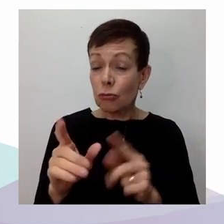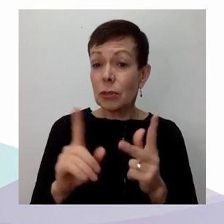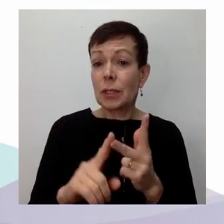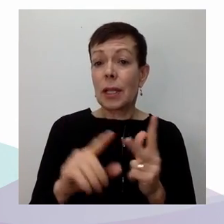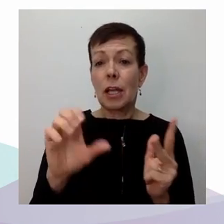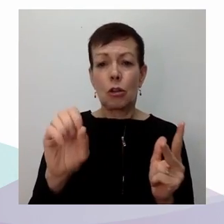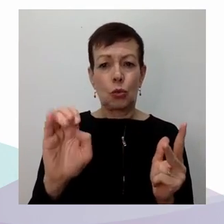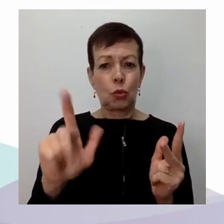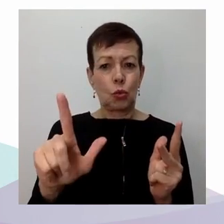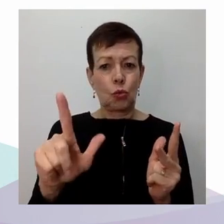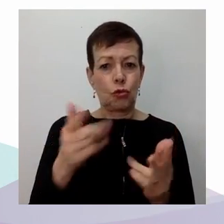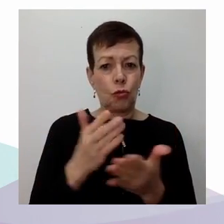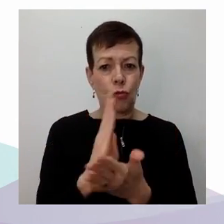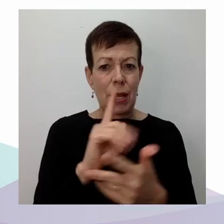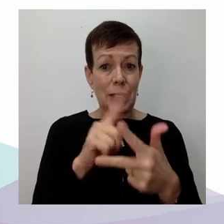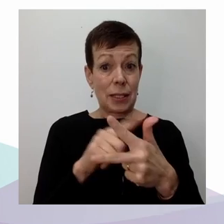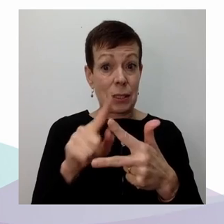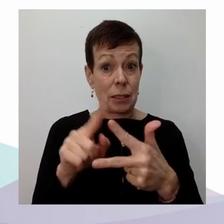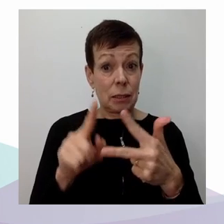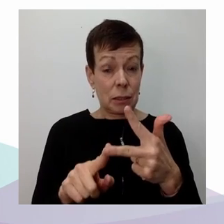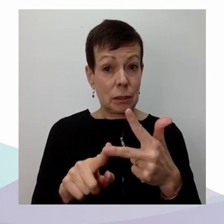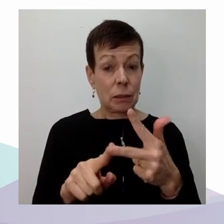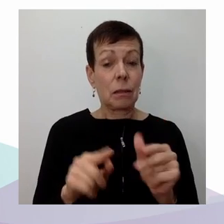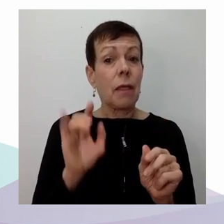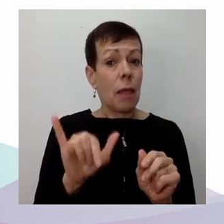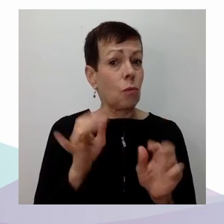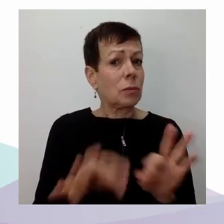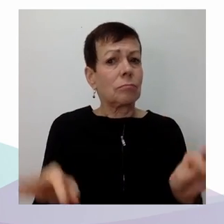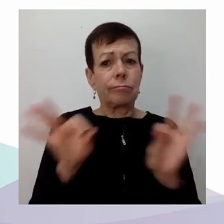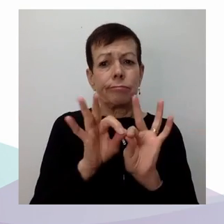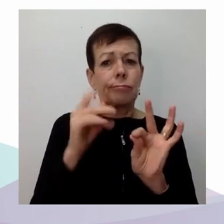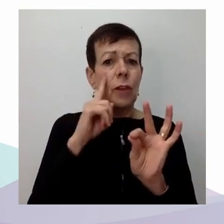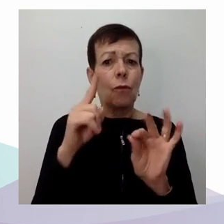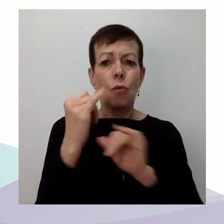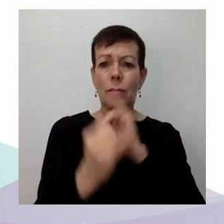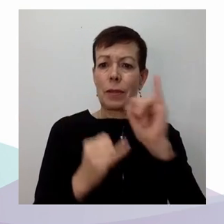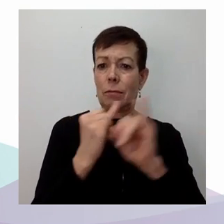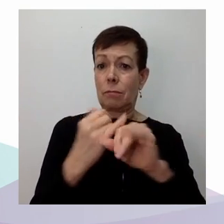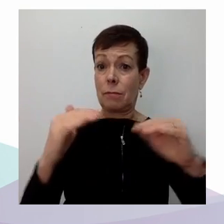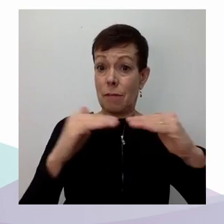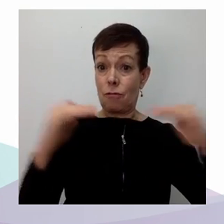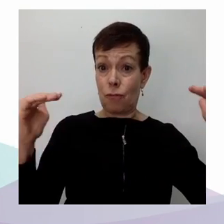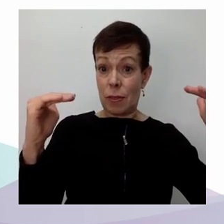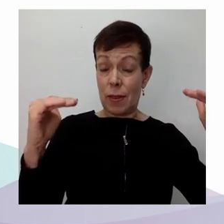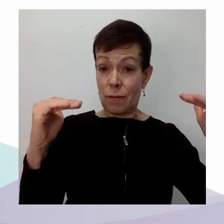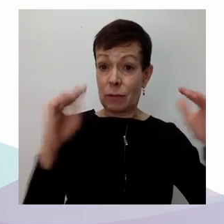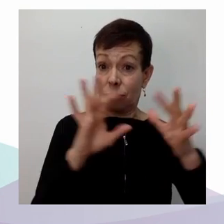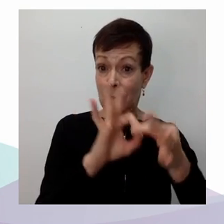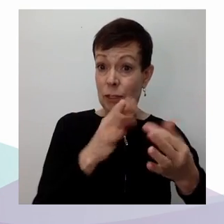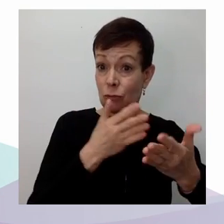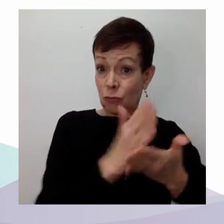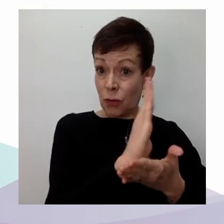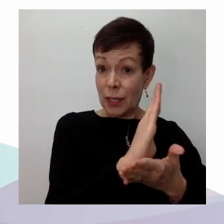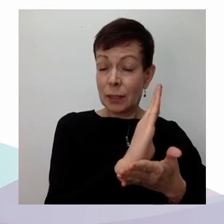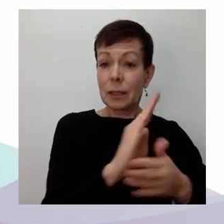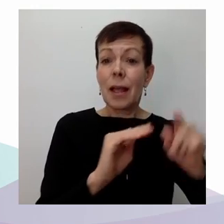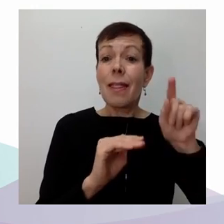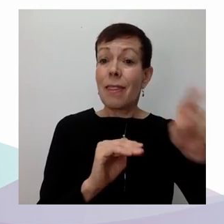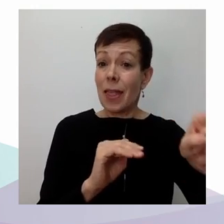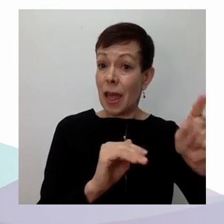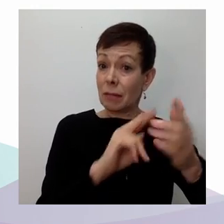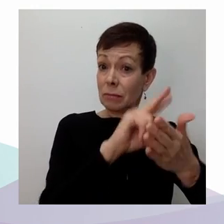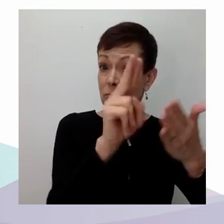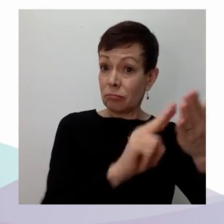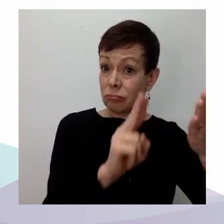en droit international. Mais il existe aussi, en droit comparé, différentes initiatives qui nous permettent de mieux